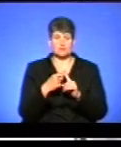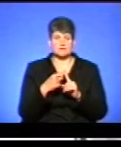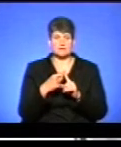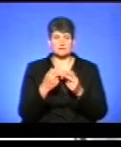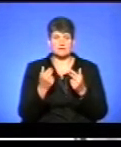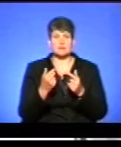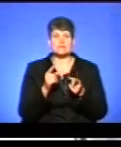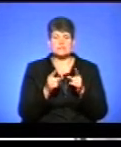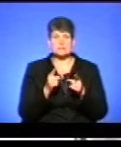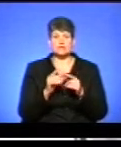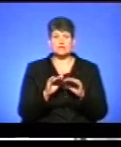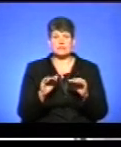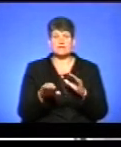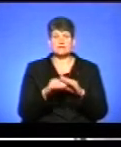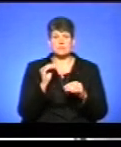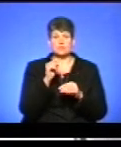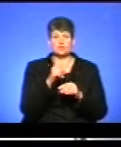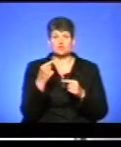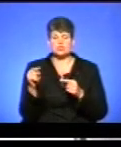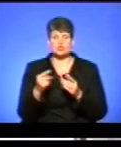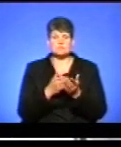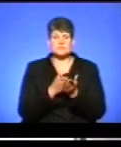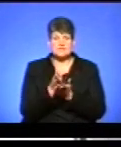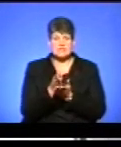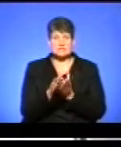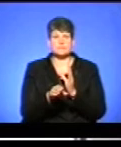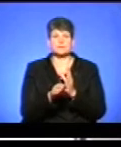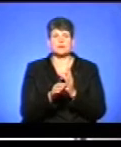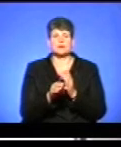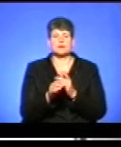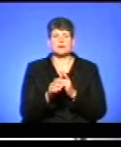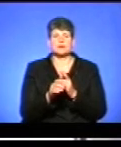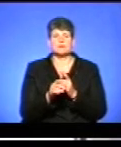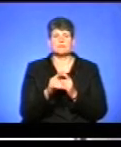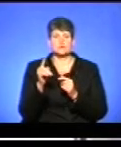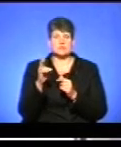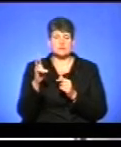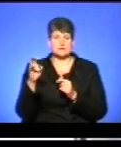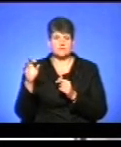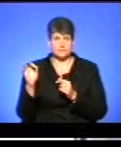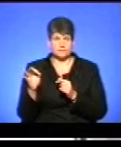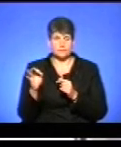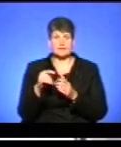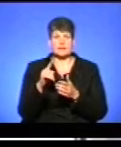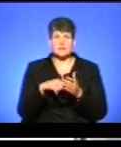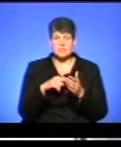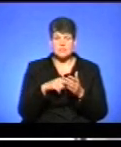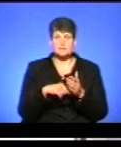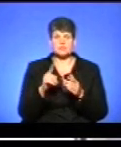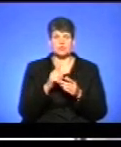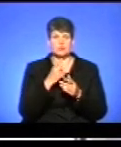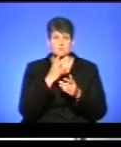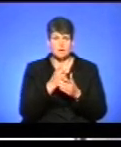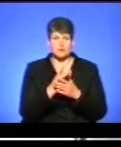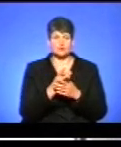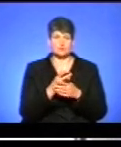через те, що дійсно діти, які вибрали ту чи іншу спеціальність, сконцентрувалися по відготовці до зовнішнього незалежного оцінювання. Надіємося, що вони і бачимо,